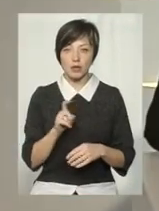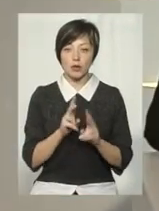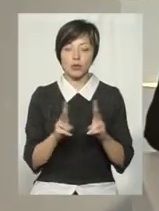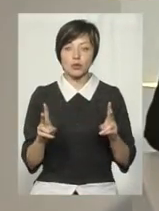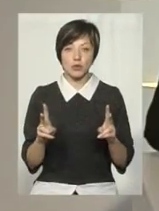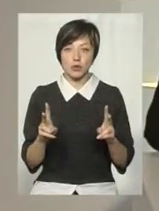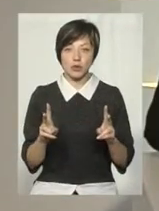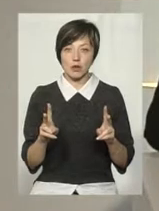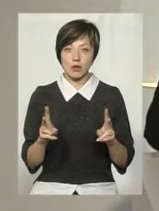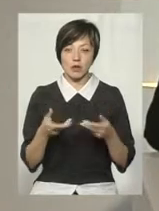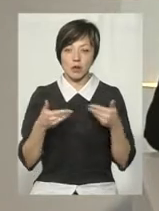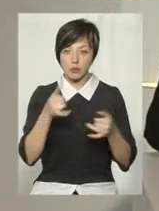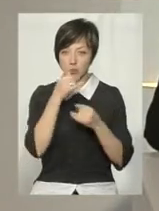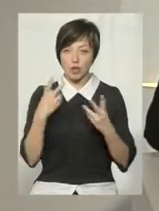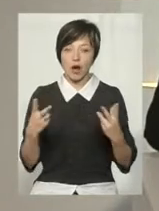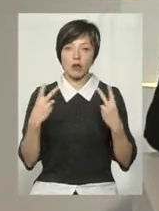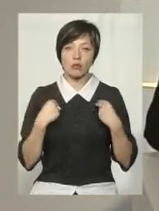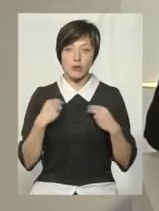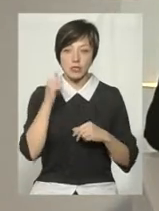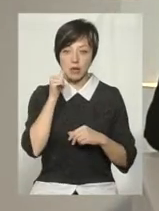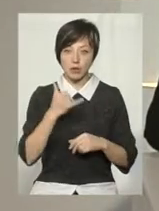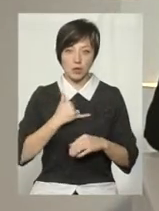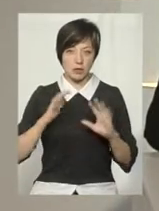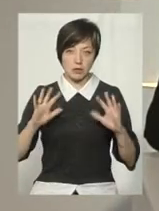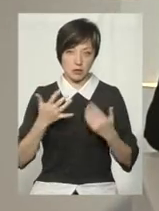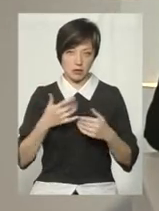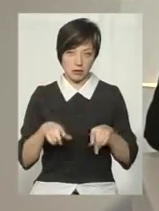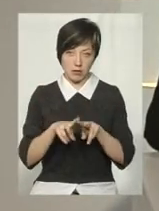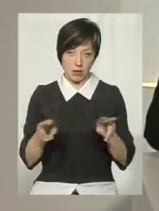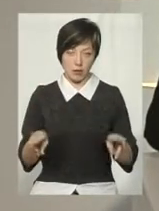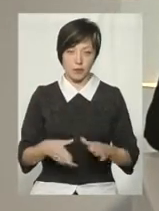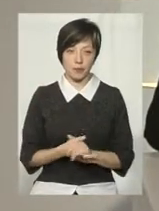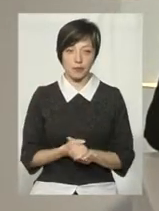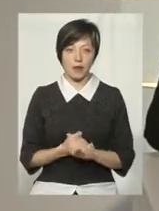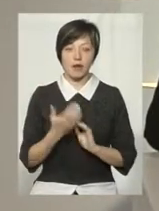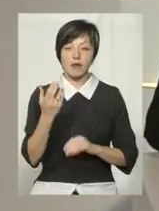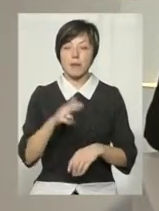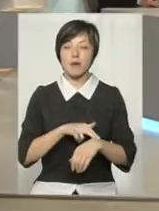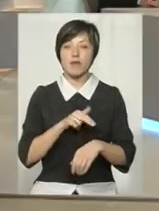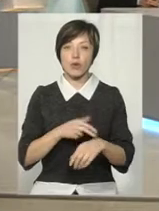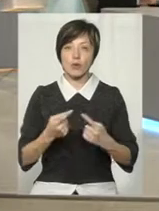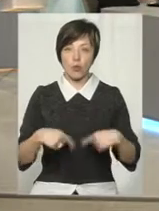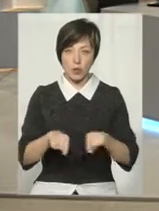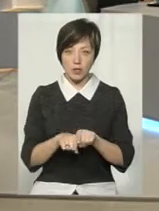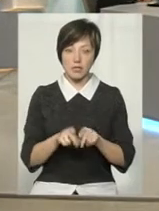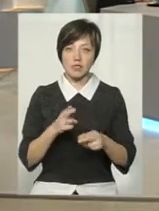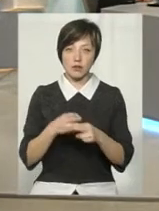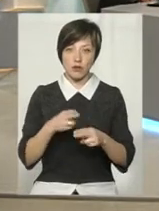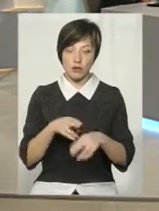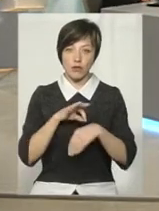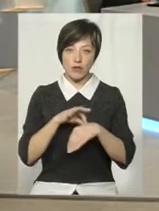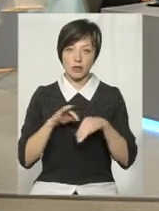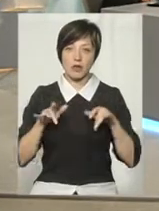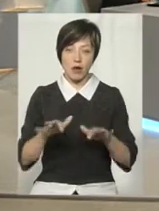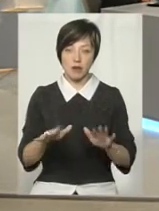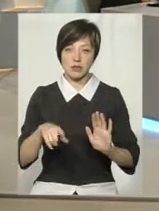не може гарантувати, що завтра в нас не може такого бути. Вам правоохоронні органи якимось чином заважали у проведенні